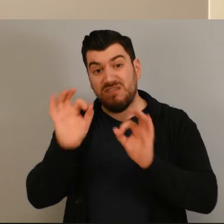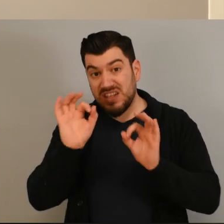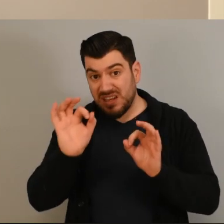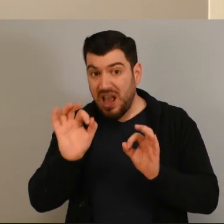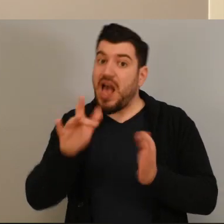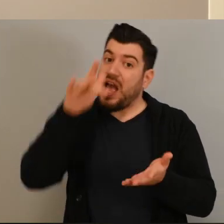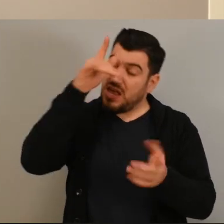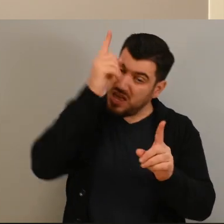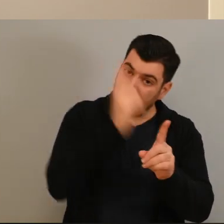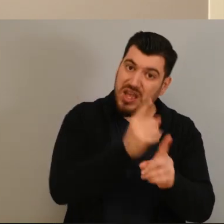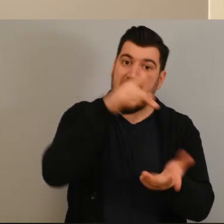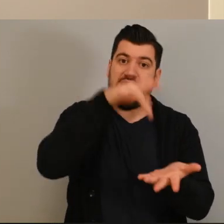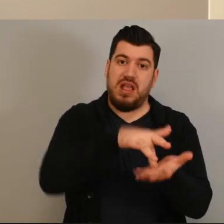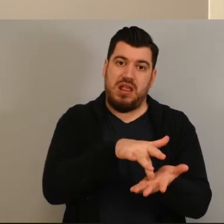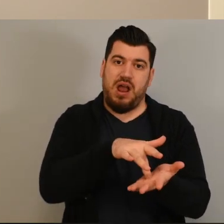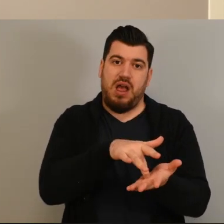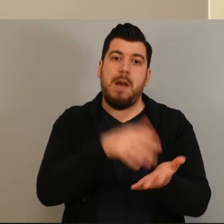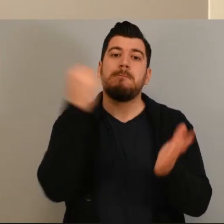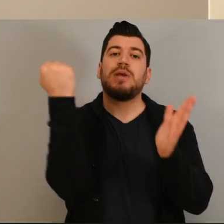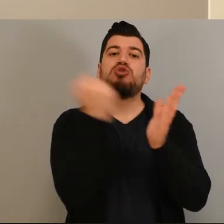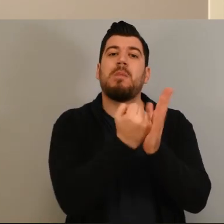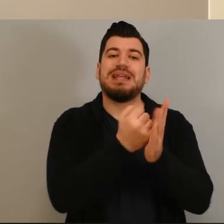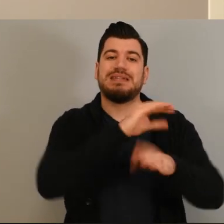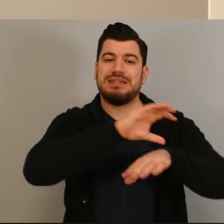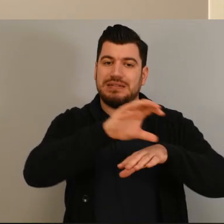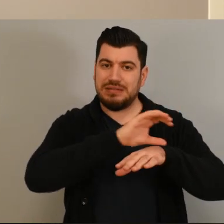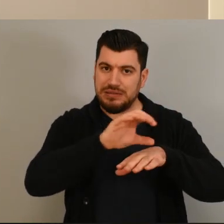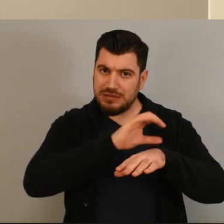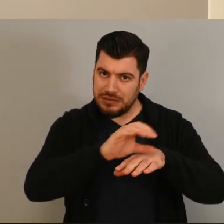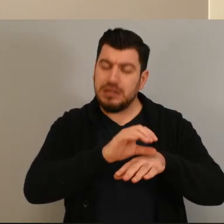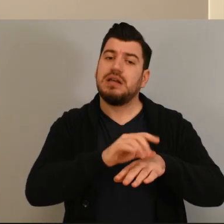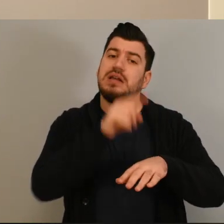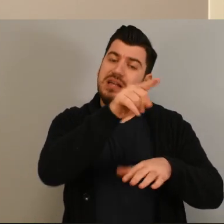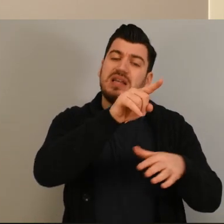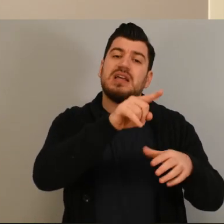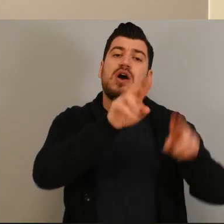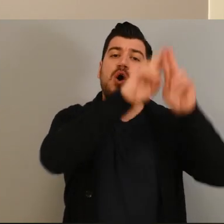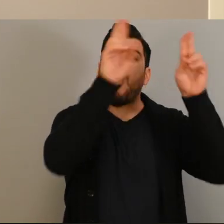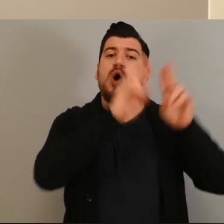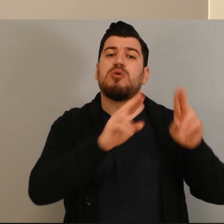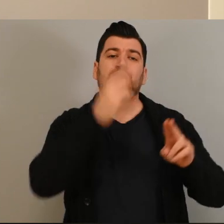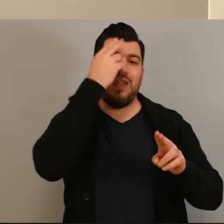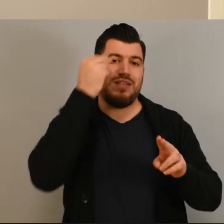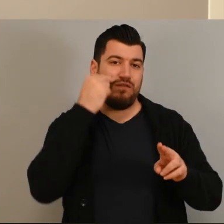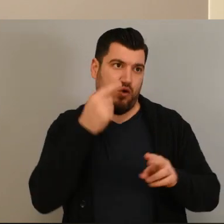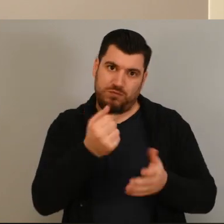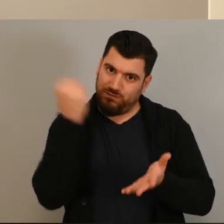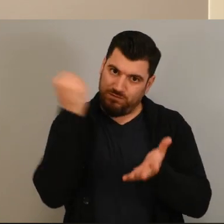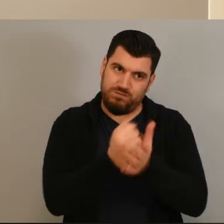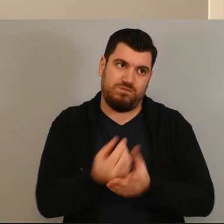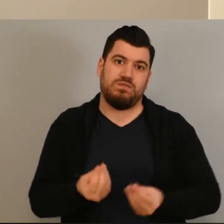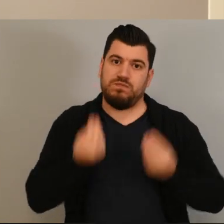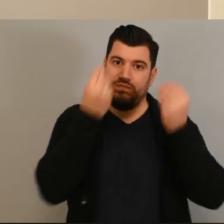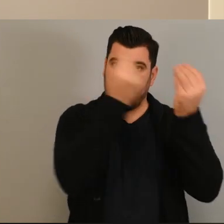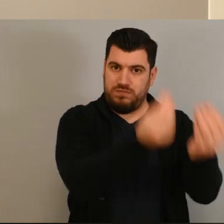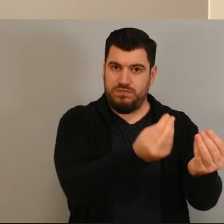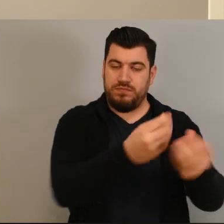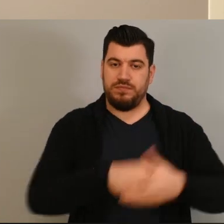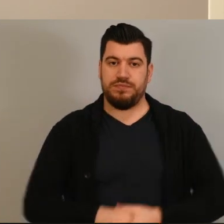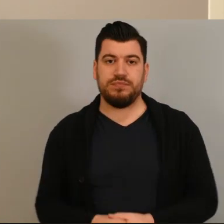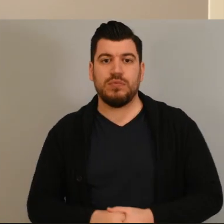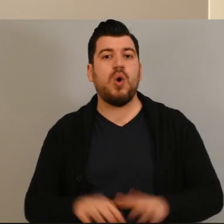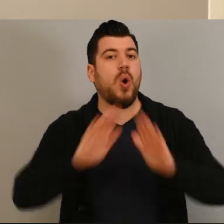βέβαια πάντα από τα προσβάσιμα κέντρα πιστοποίησης και της διαδικασίας του Πανελληνίου Συνδέσμου Τυφλών μπορεί κάποιος με